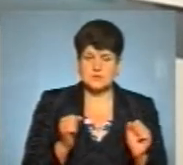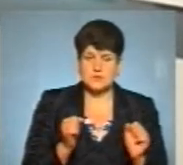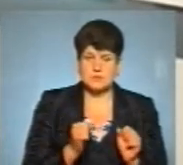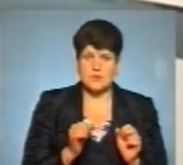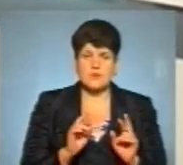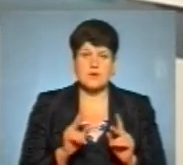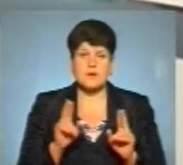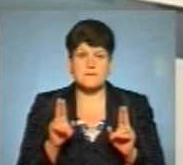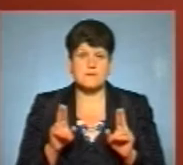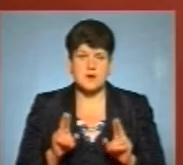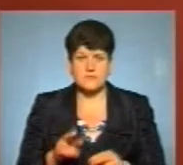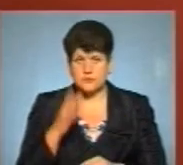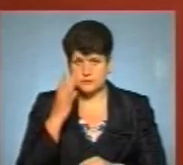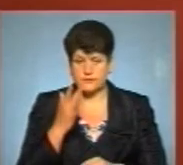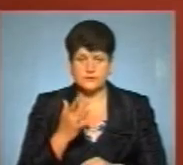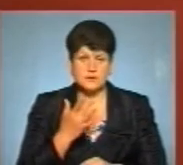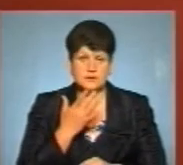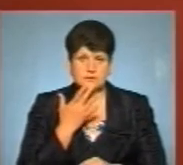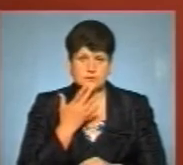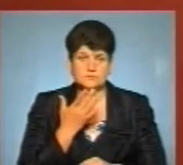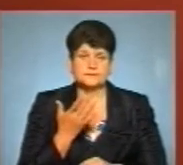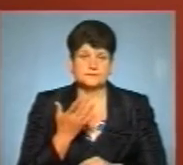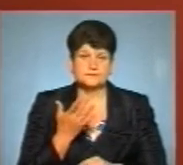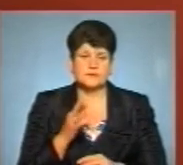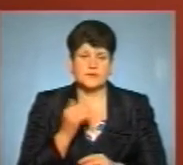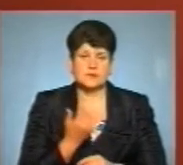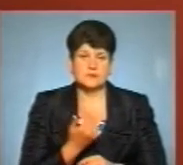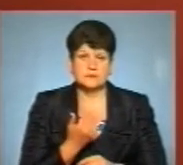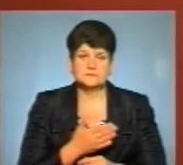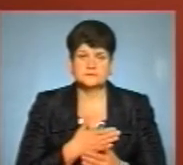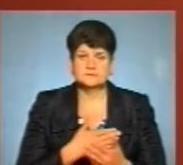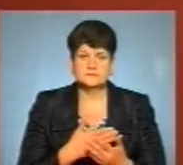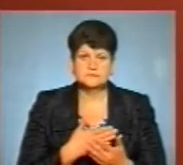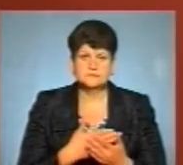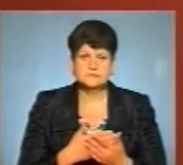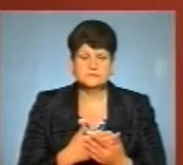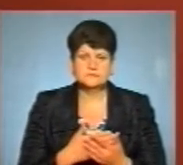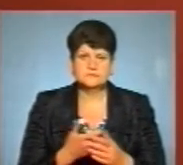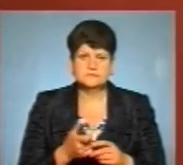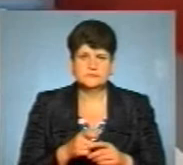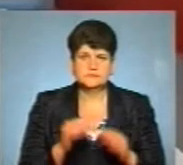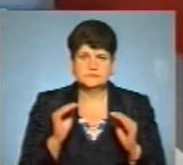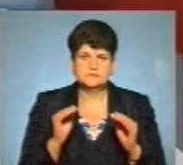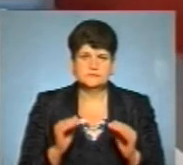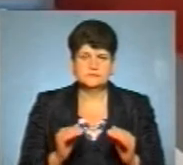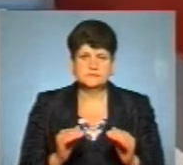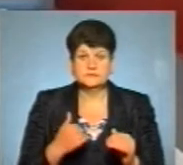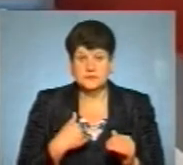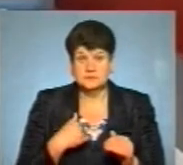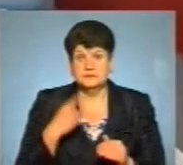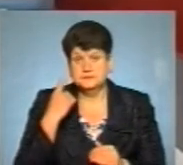правило, влітку їхня активність значно знижується. І ми